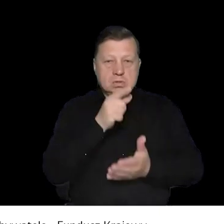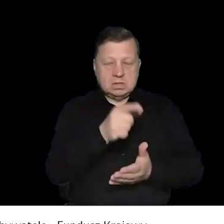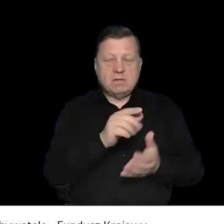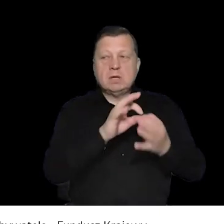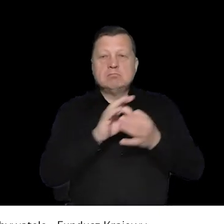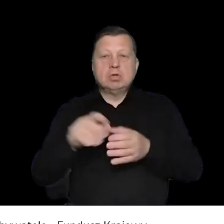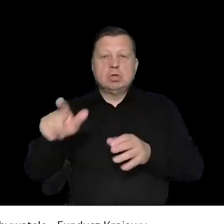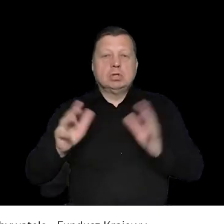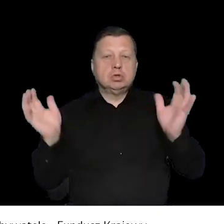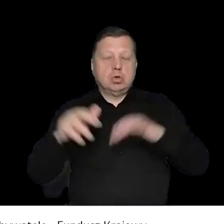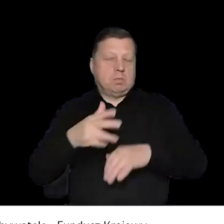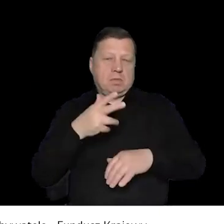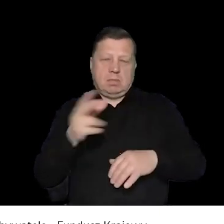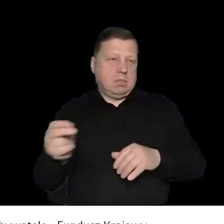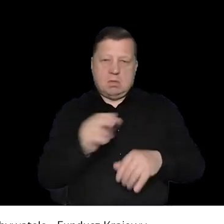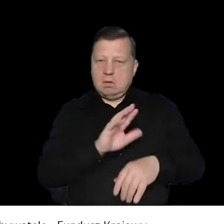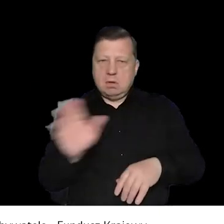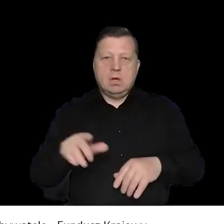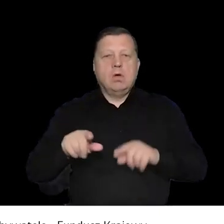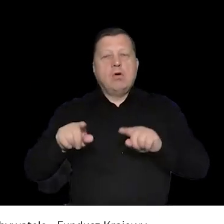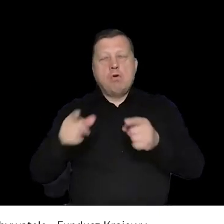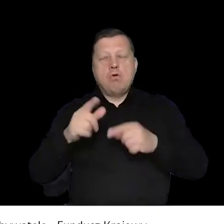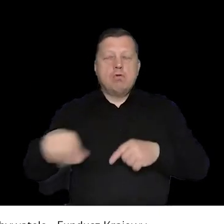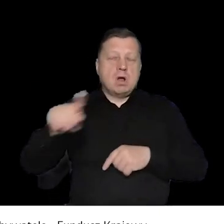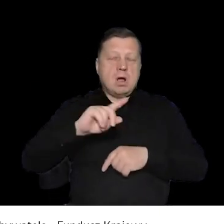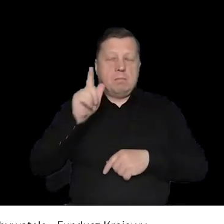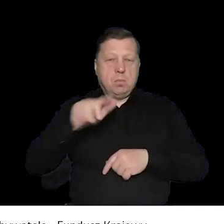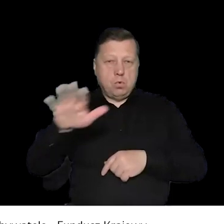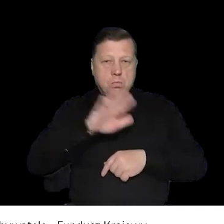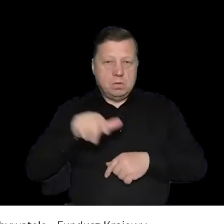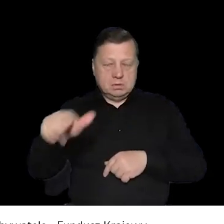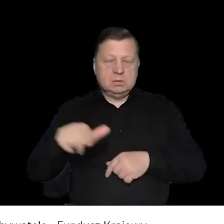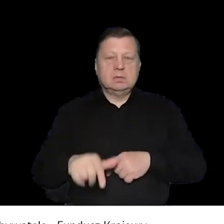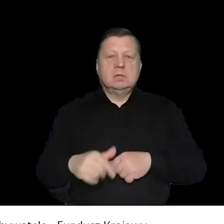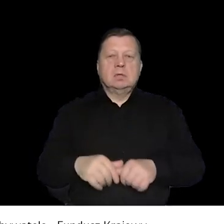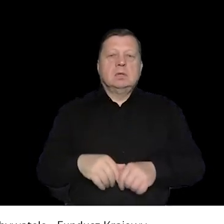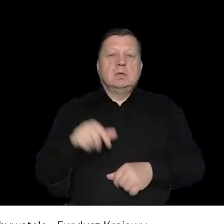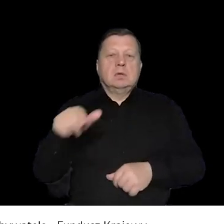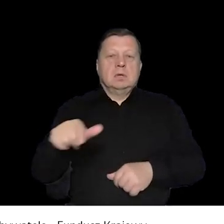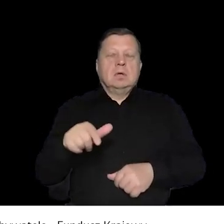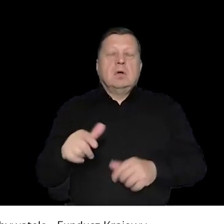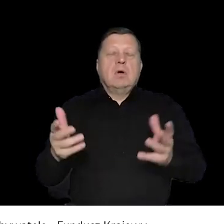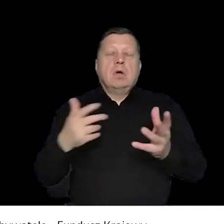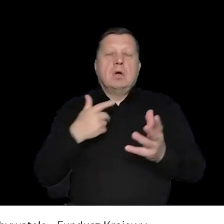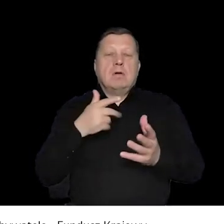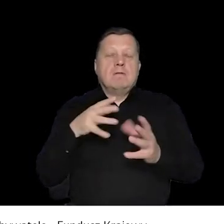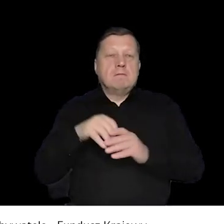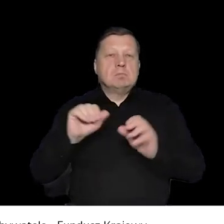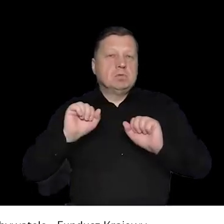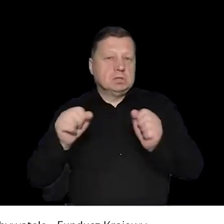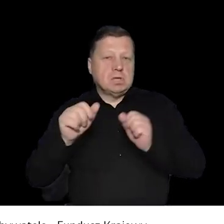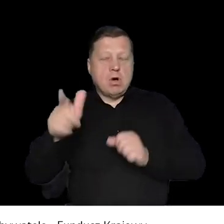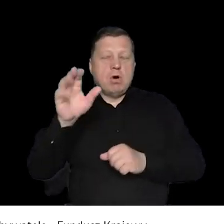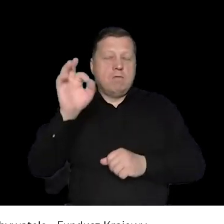artykuł drugi i on dosłownie brzmi w ten sposób, że przepisów ustawy nie stosuje się do zgromadzeń organizowanych przez